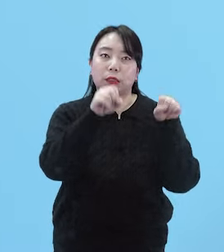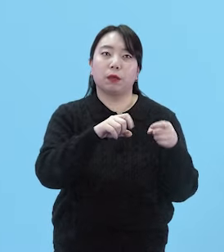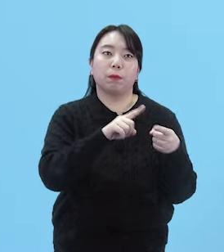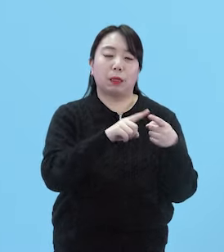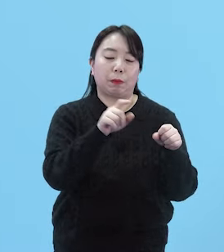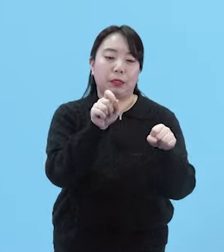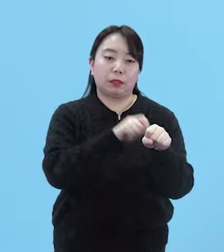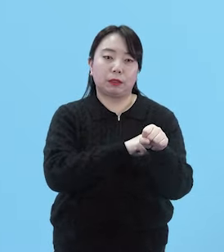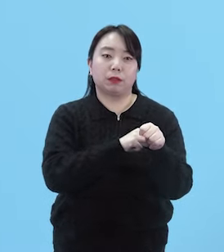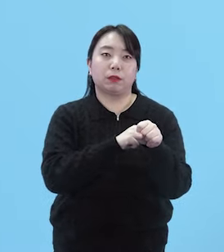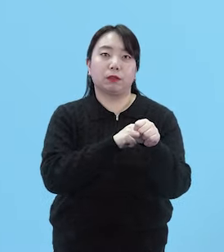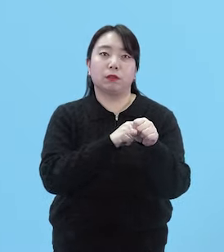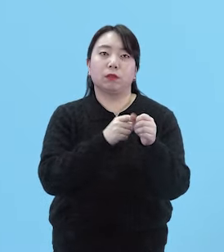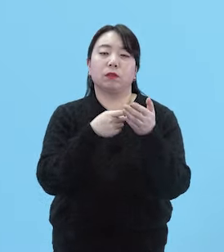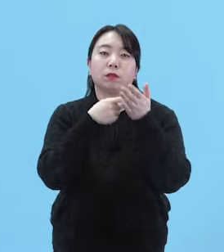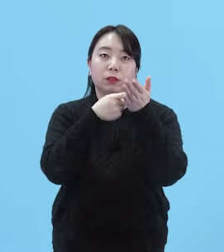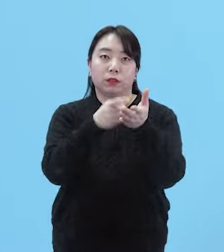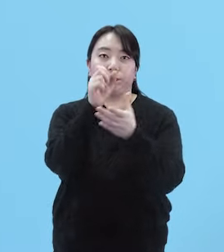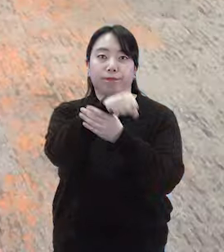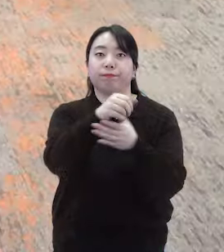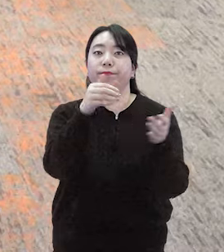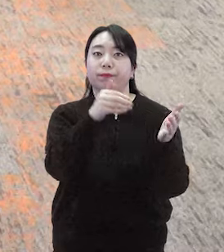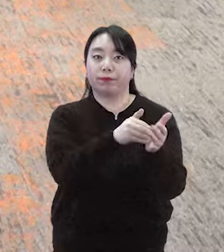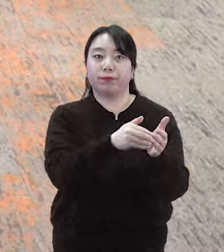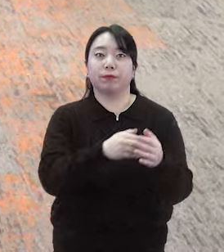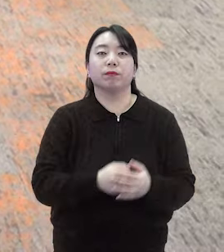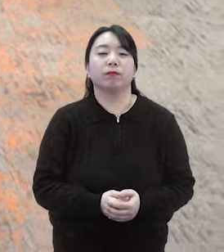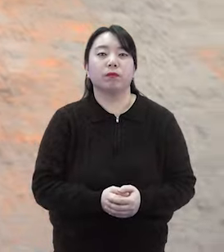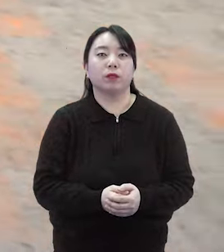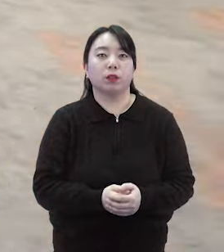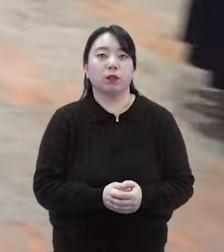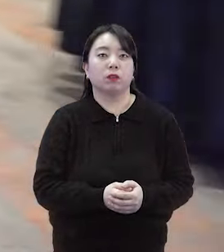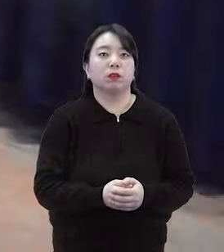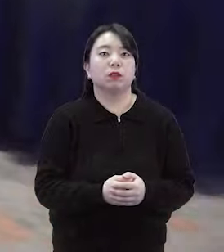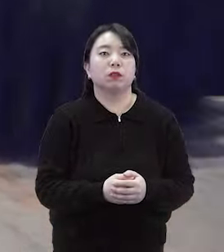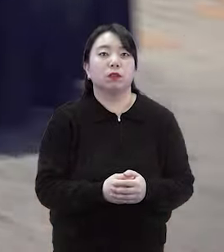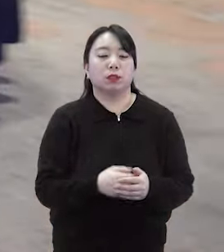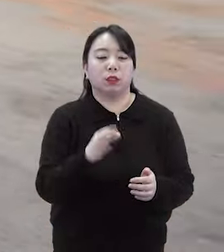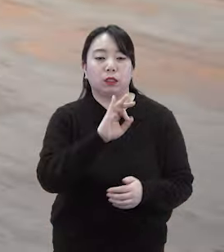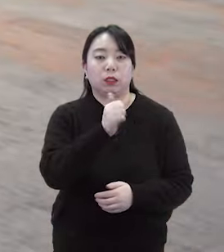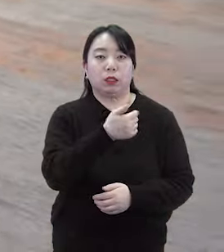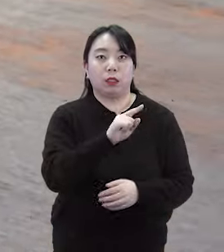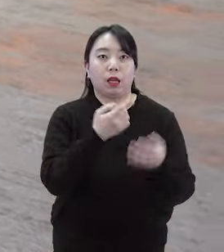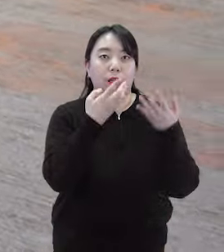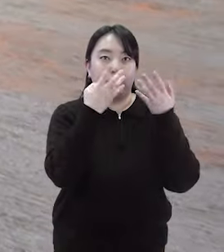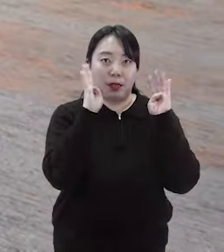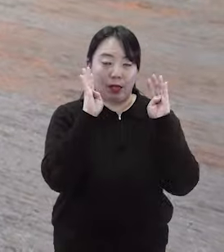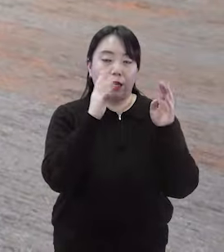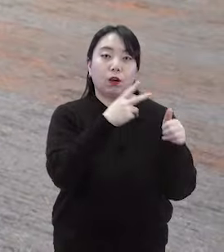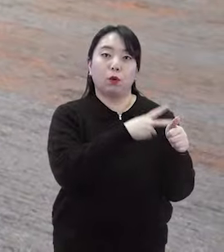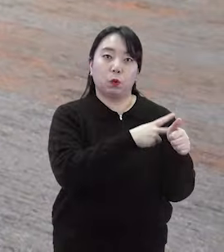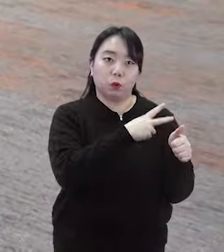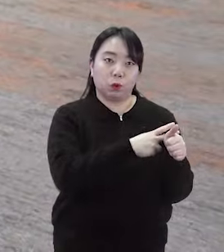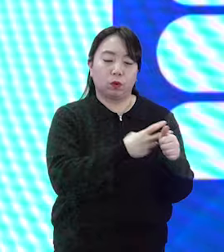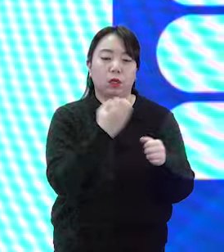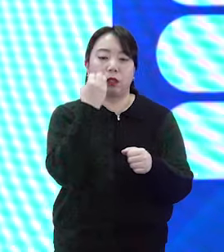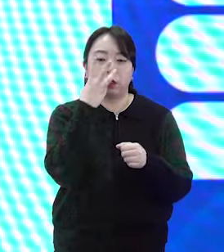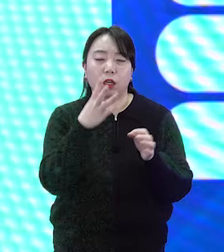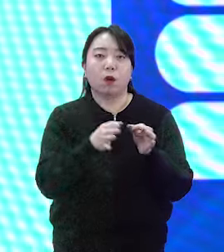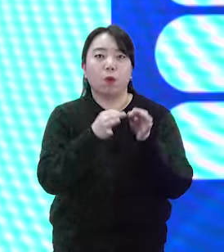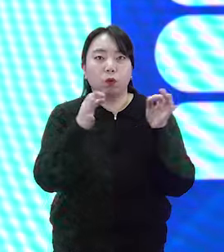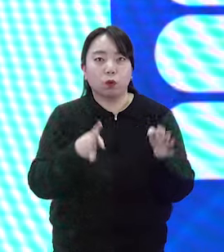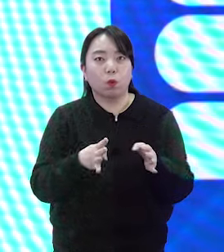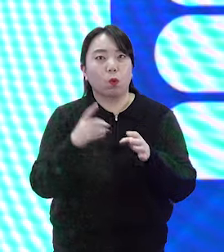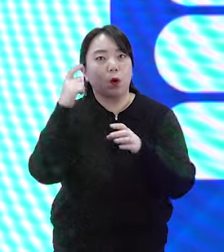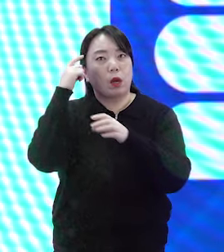특허출원 기념회를 진행했습니다 이를 위해 교육청은 지난해 인하대학 신명선 교수와 4개월간의